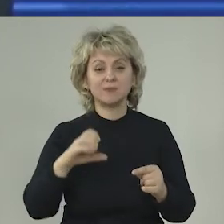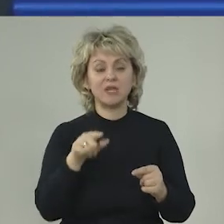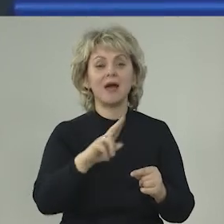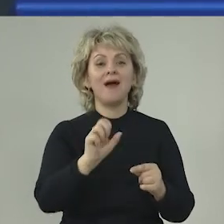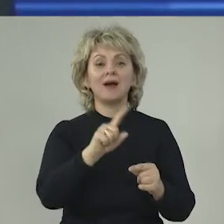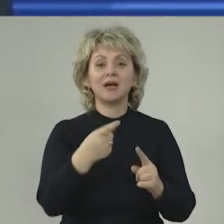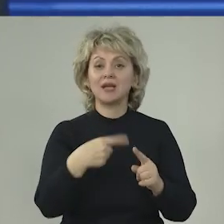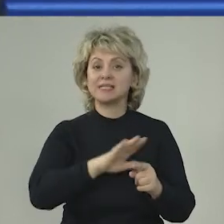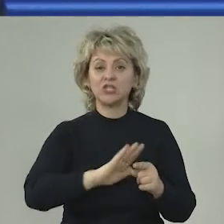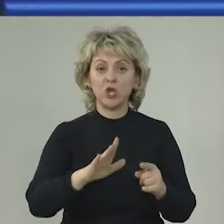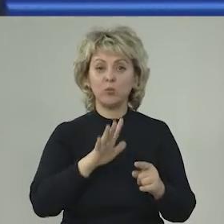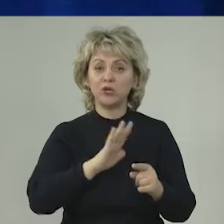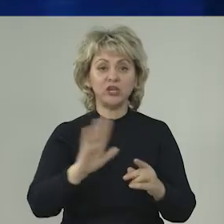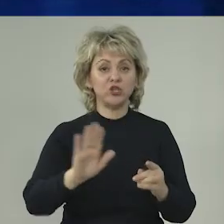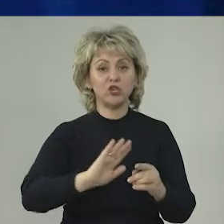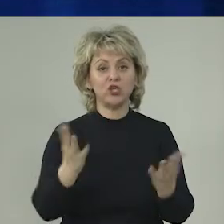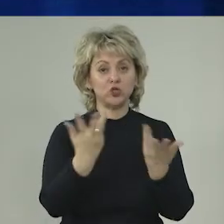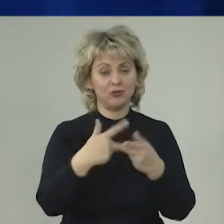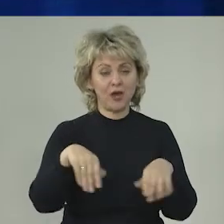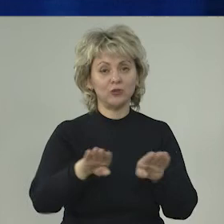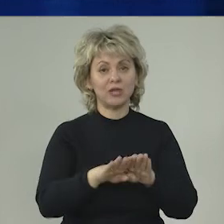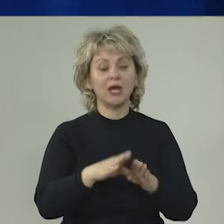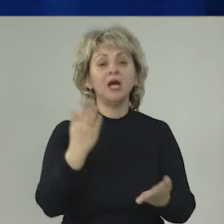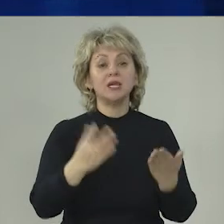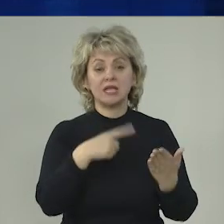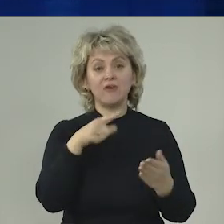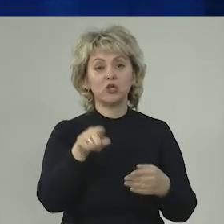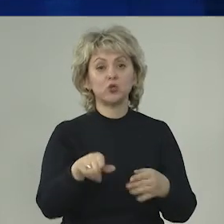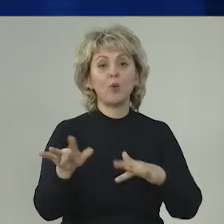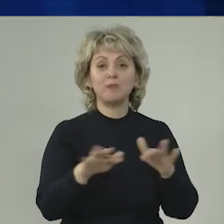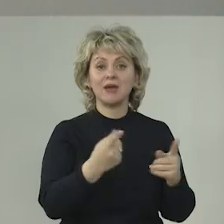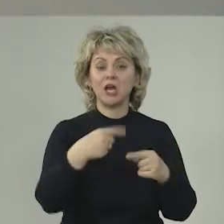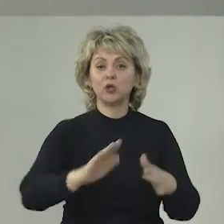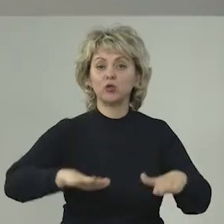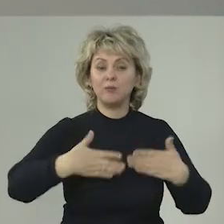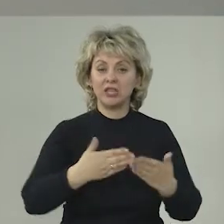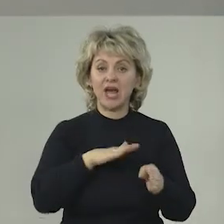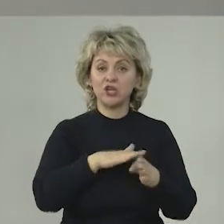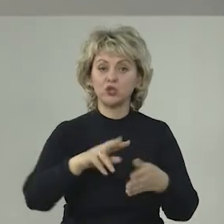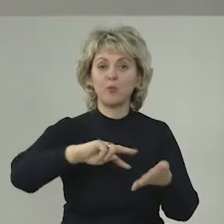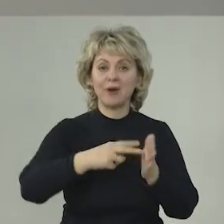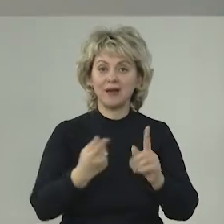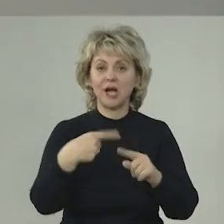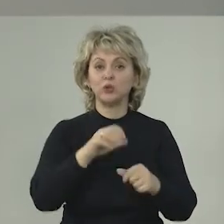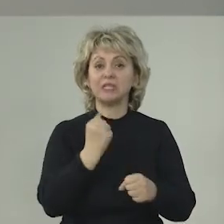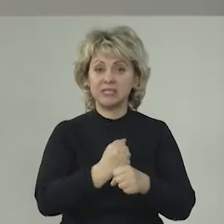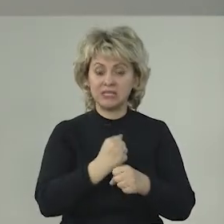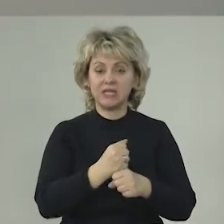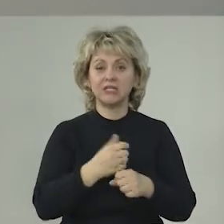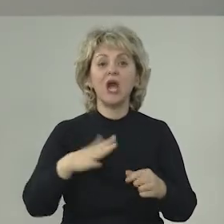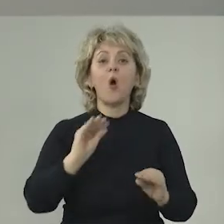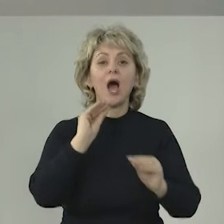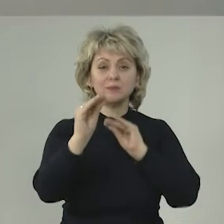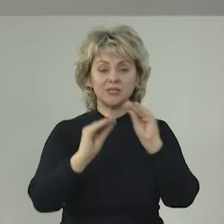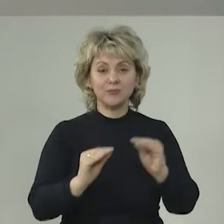экспертов, как раз они так не считают. Есть те, кто говорят, что меры, которые предложены при реализации, и проект, который разработан,